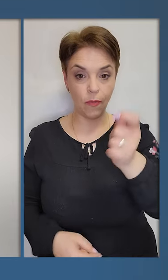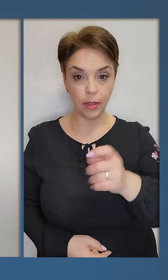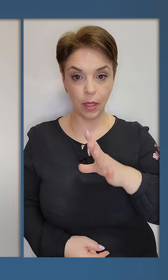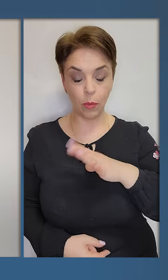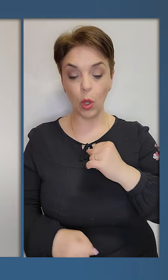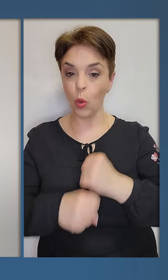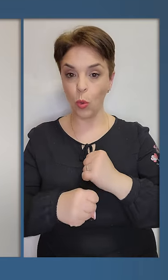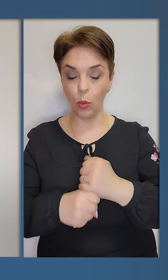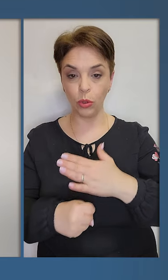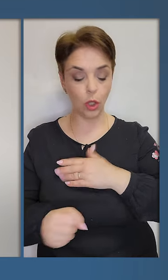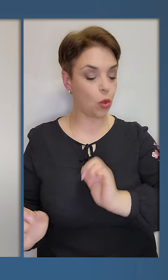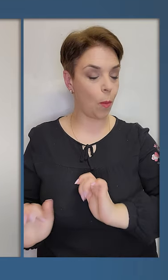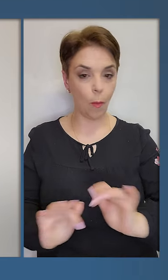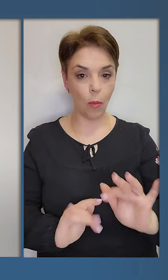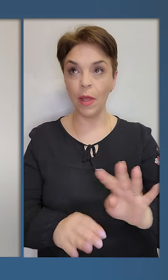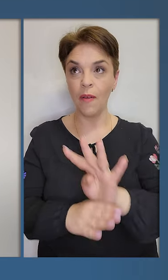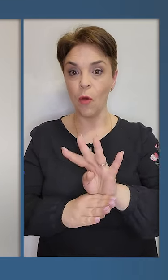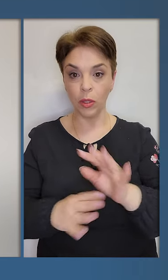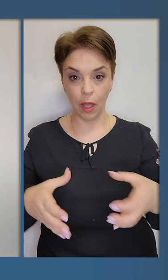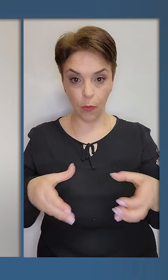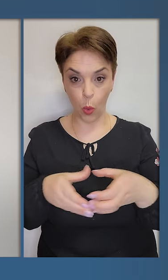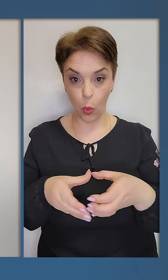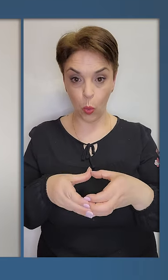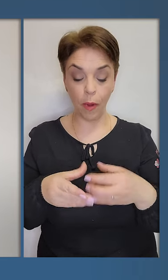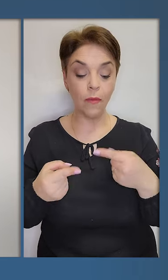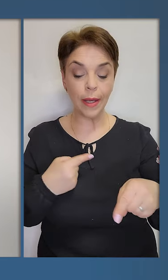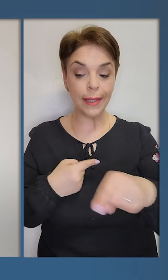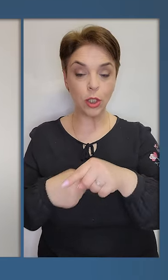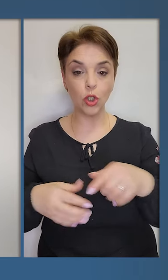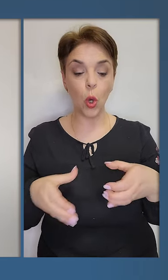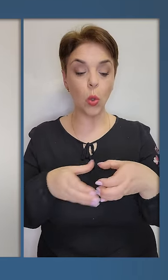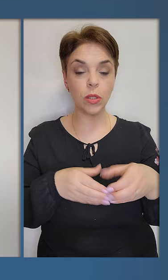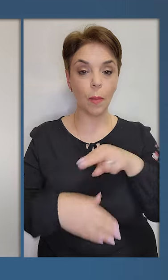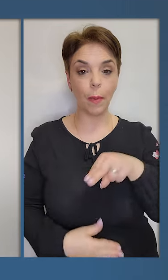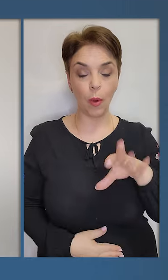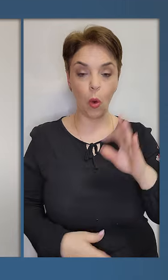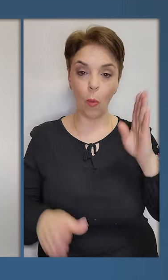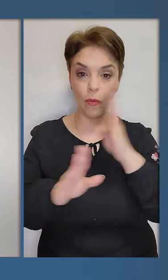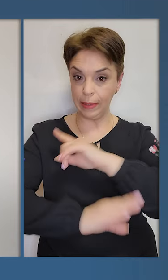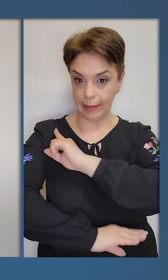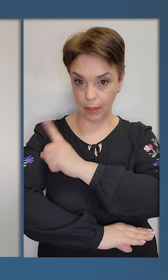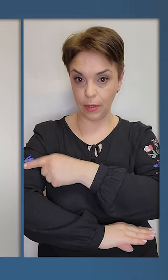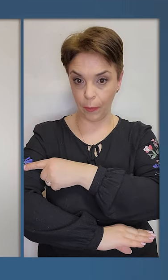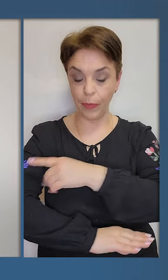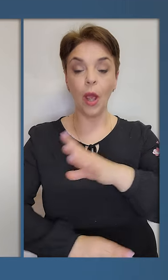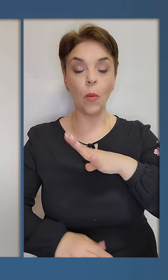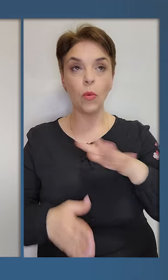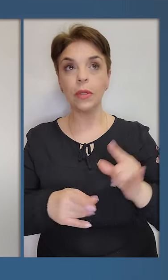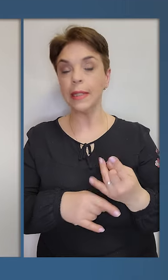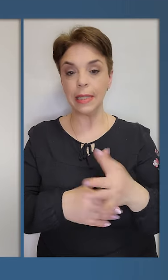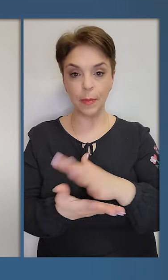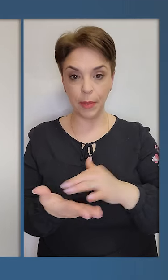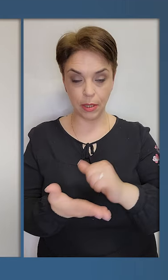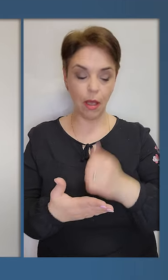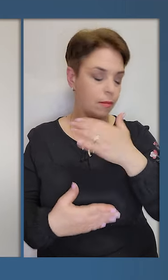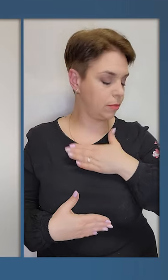війни, була робота у наших мобільних вогневих груп, у інших розрахунків ППУ, повітряних сил. Були